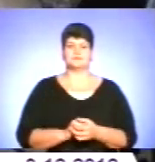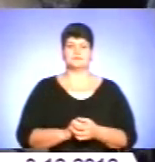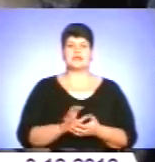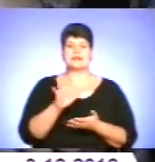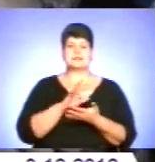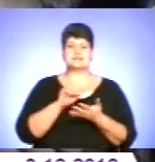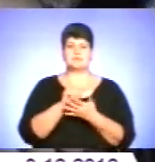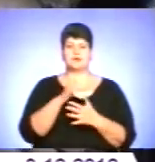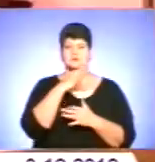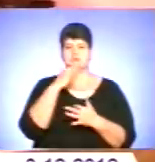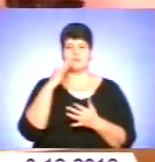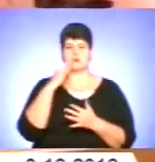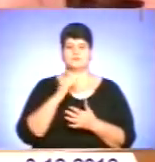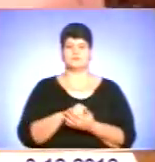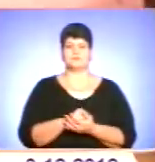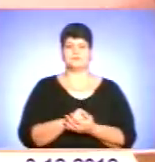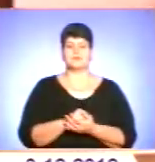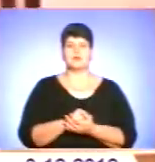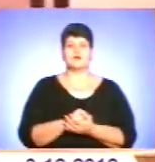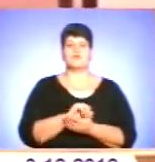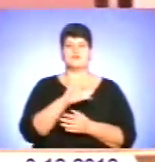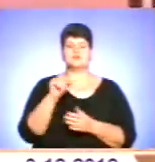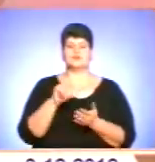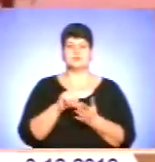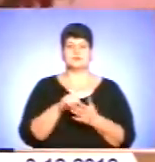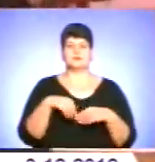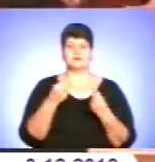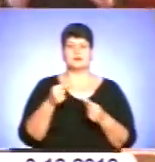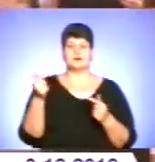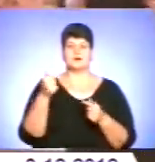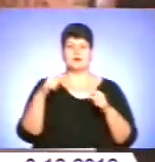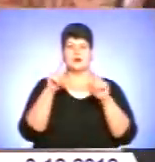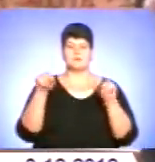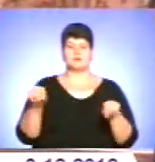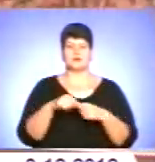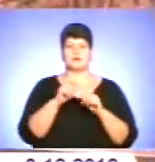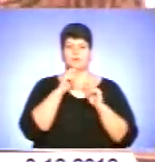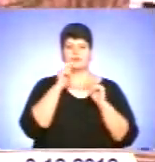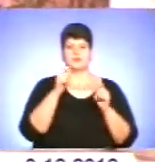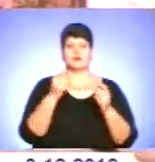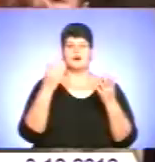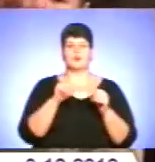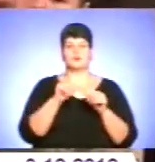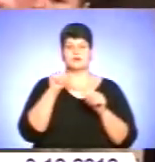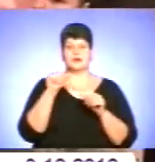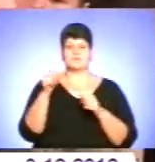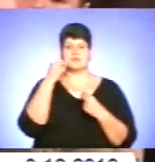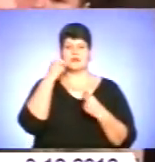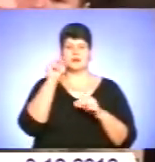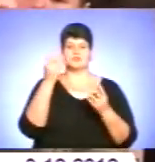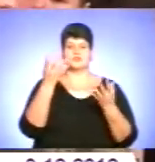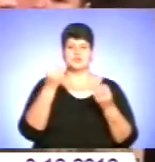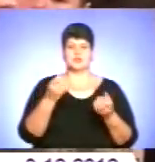займатися багато. Усі учасники нагороджені грамотами та подарунками. Кращі виконавці отримали ще й грошові винагороди від родини